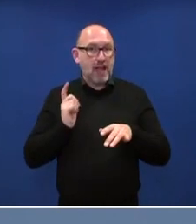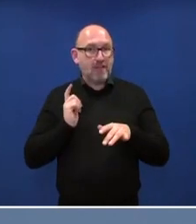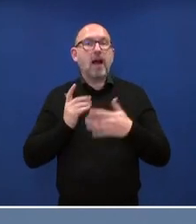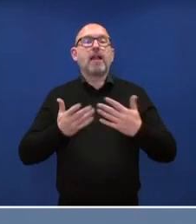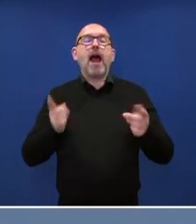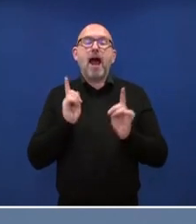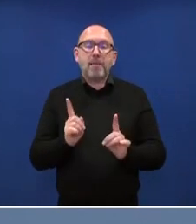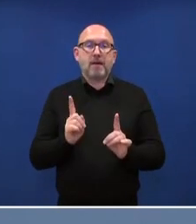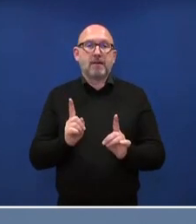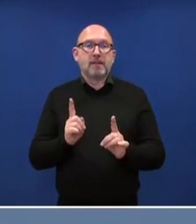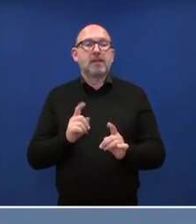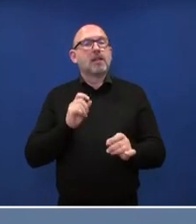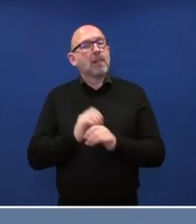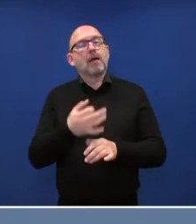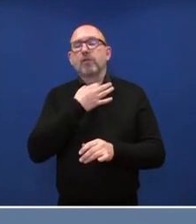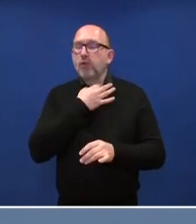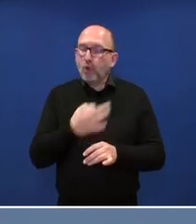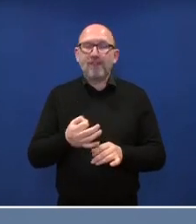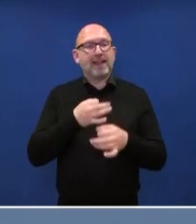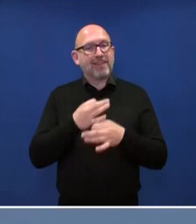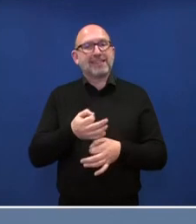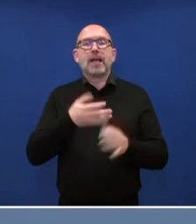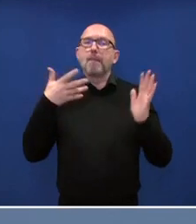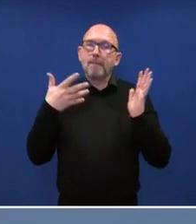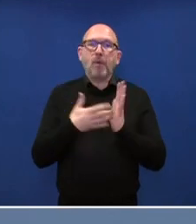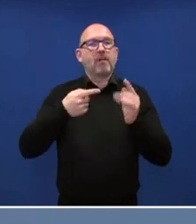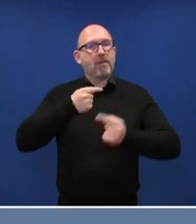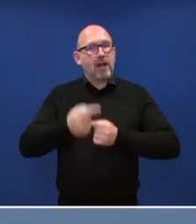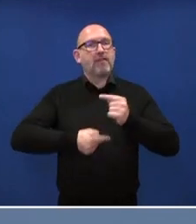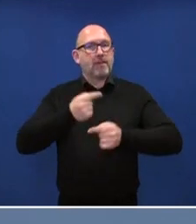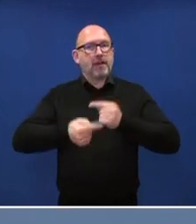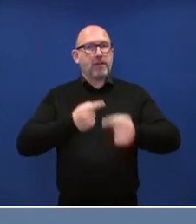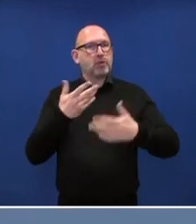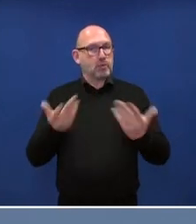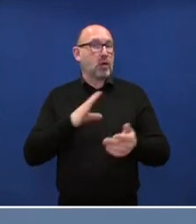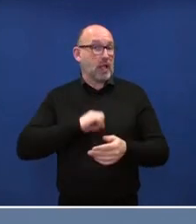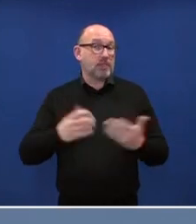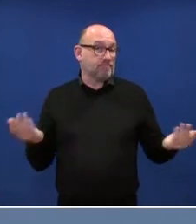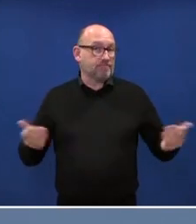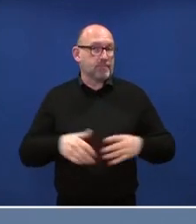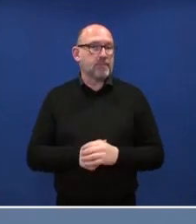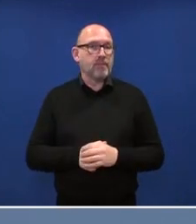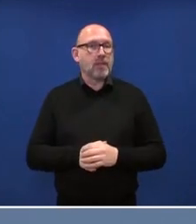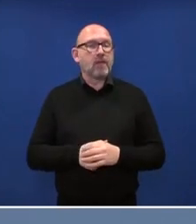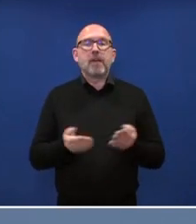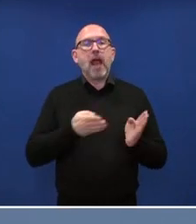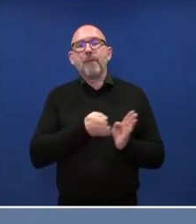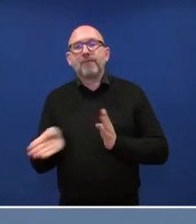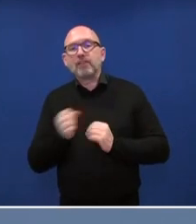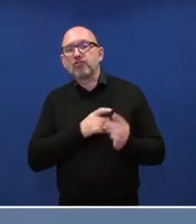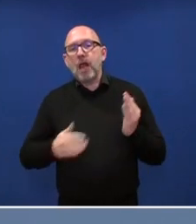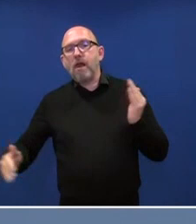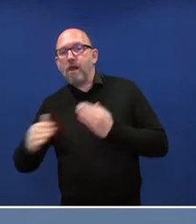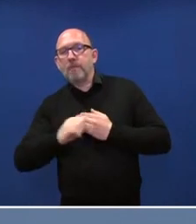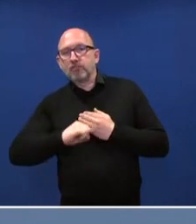es auch hier ein notwendiges Prüfverfahren. Da werden wir jetzt in diesem Fall nicht von den üblichen Verfahren abweichen.